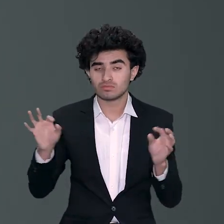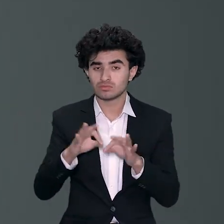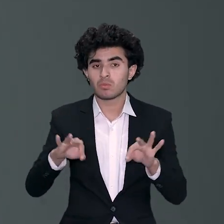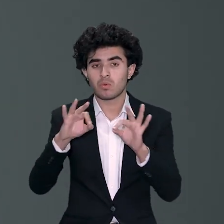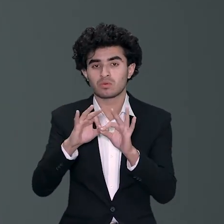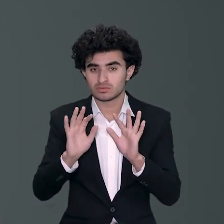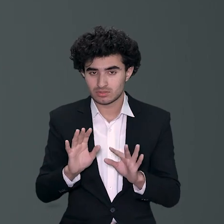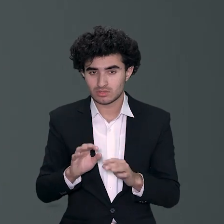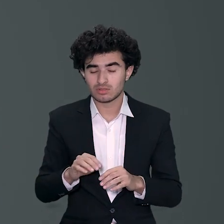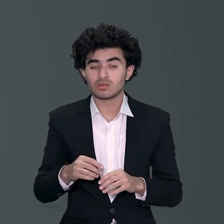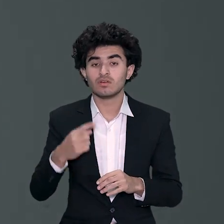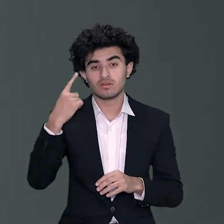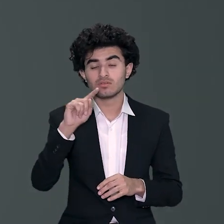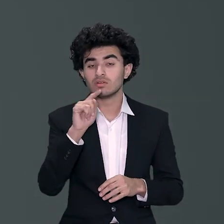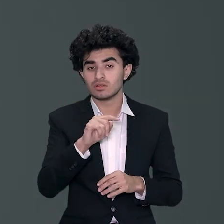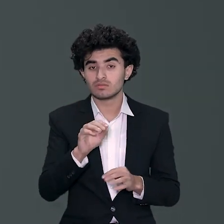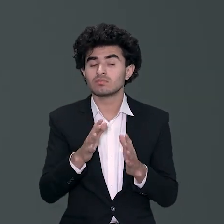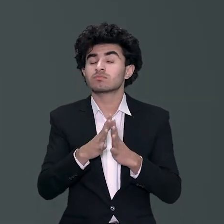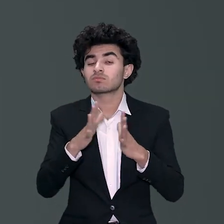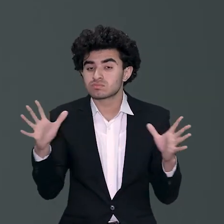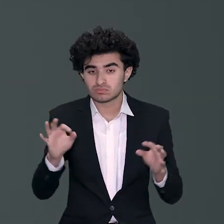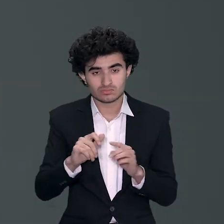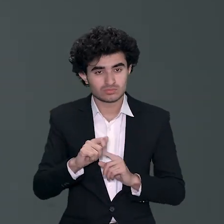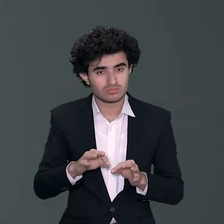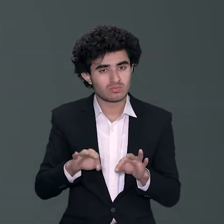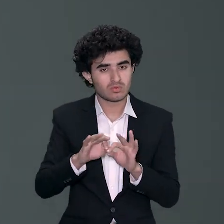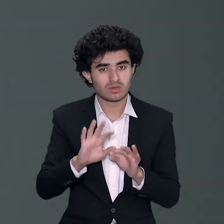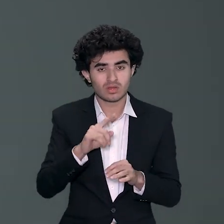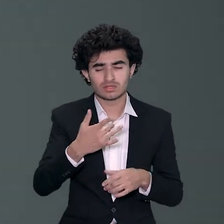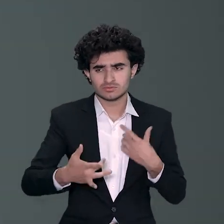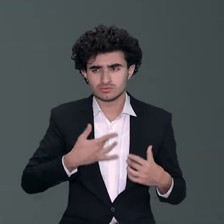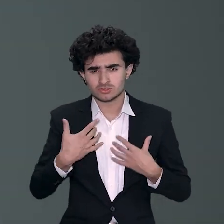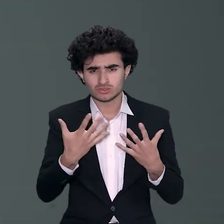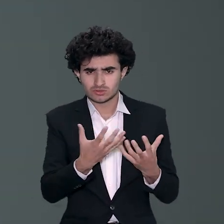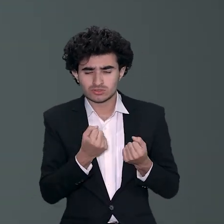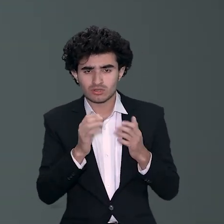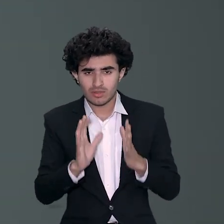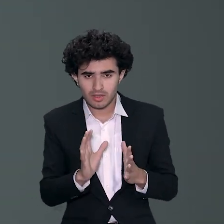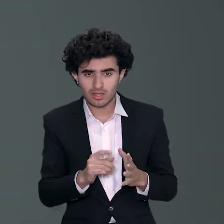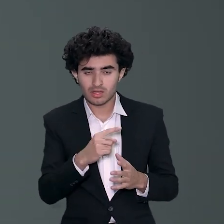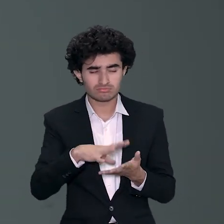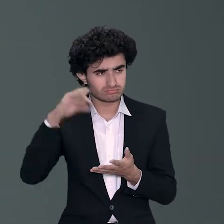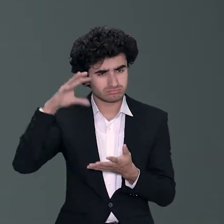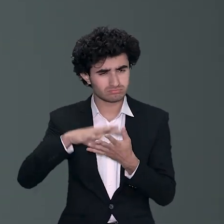جس طریقے میں مجھے پڑھا جا رہا ہے یہ وہ جو میرے لیے بڑا ضروری ہے یہ